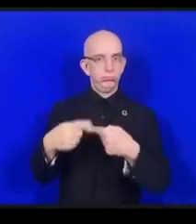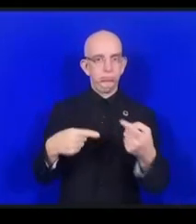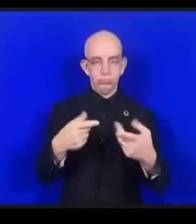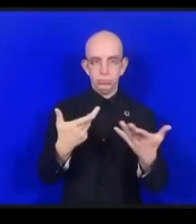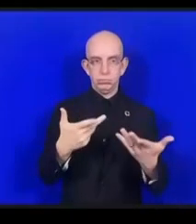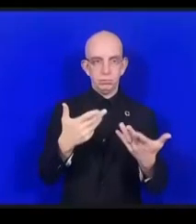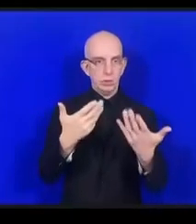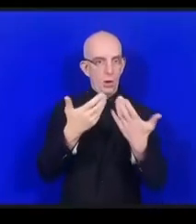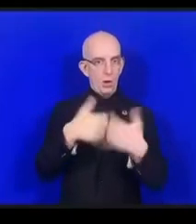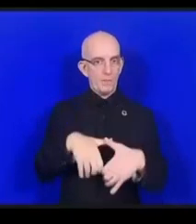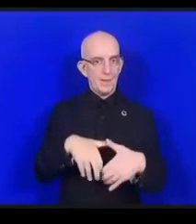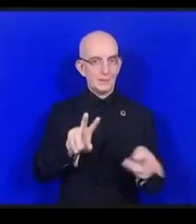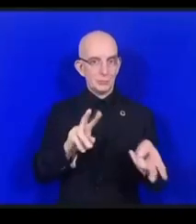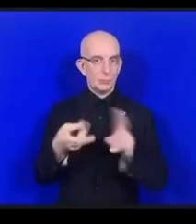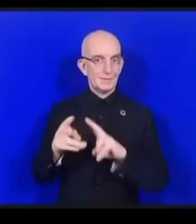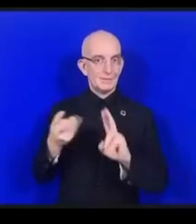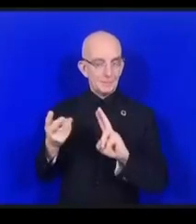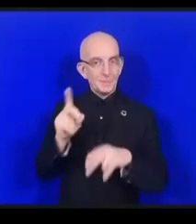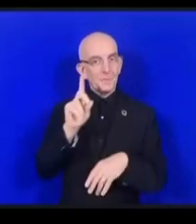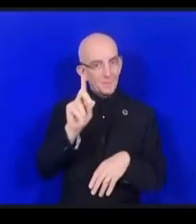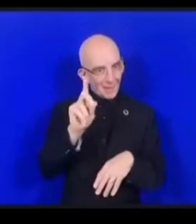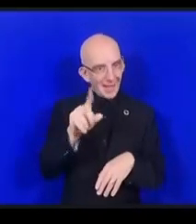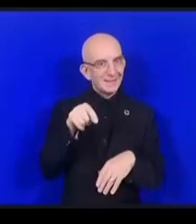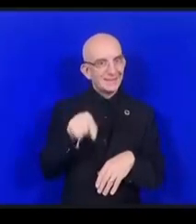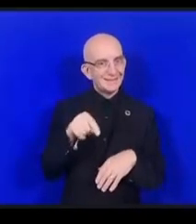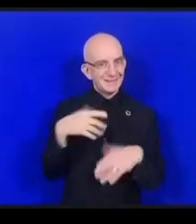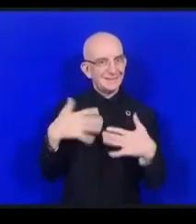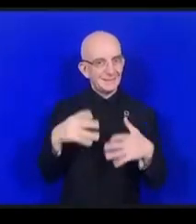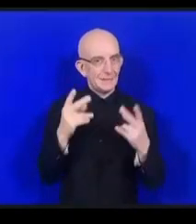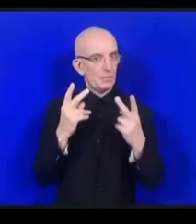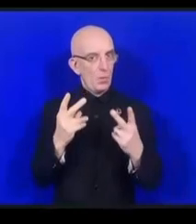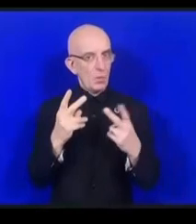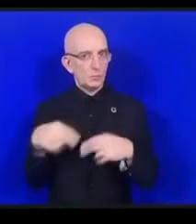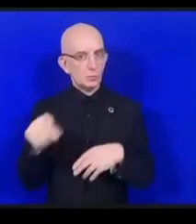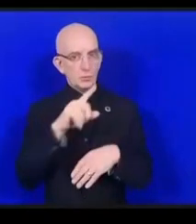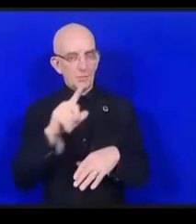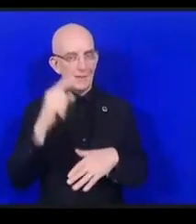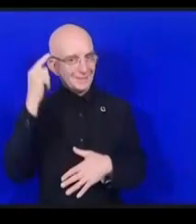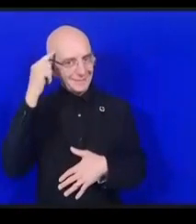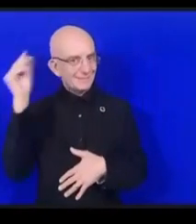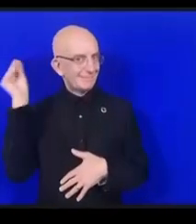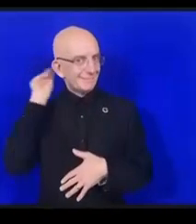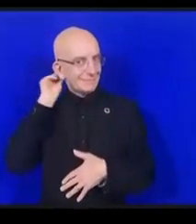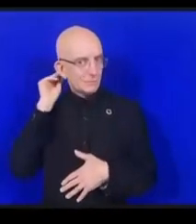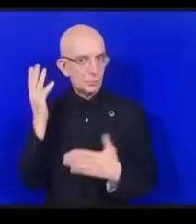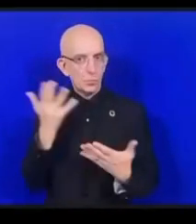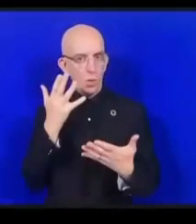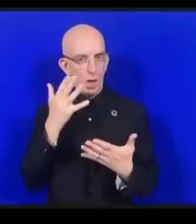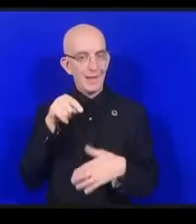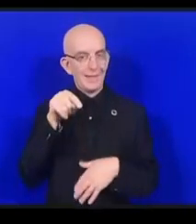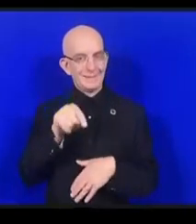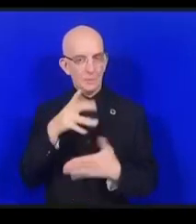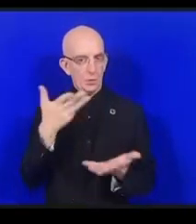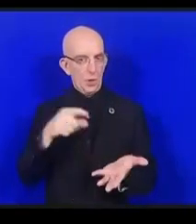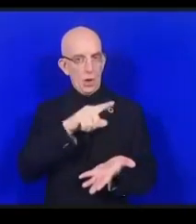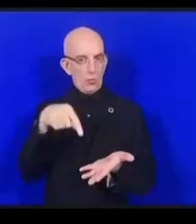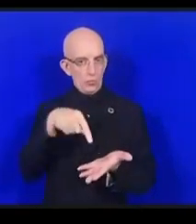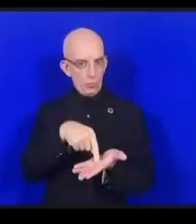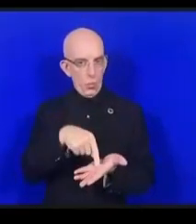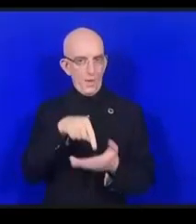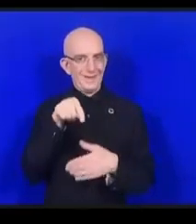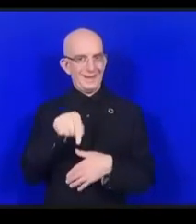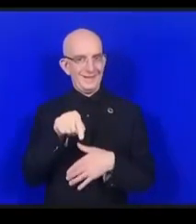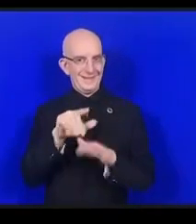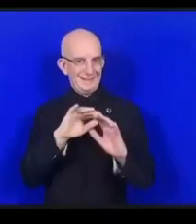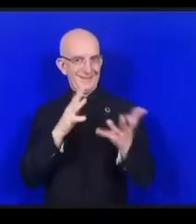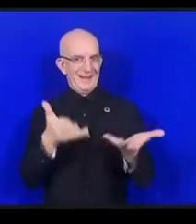important de voir les valeurs fondamentales de l'Internet les valeurs de gouvernance dans le contexte